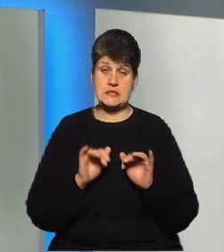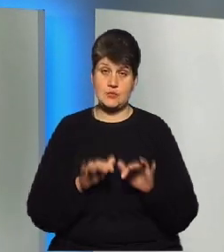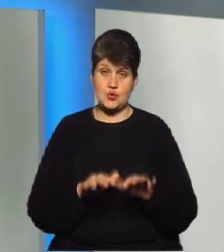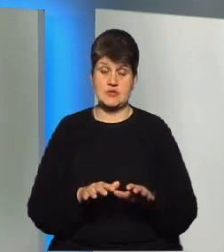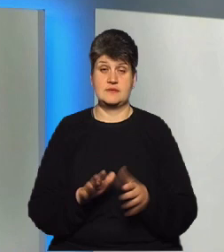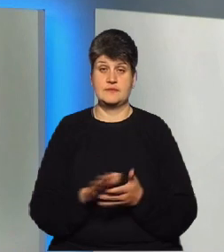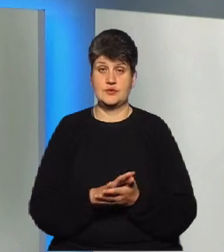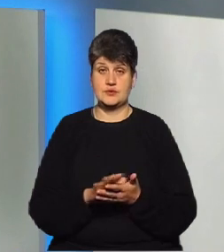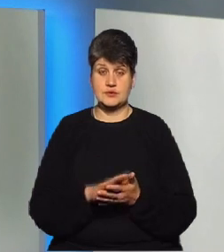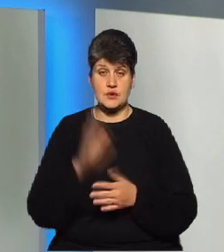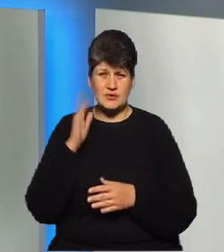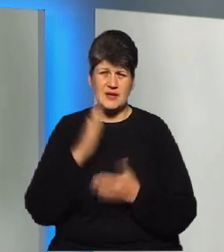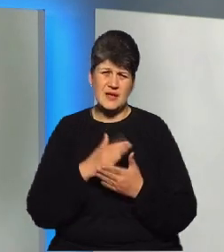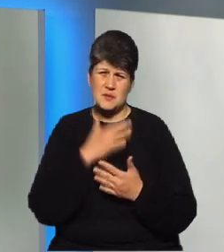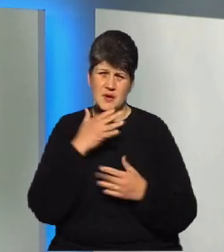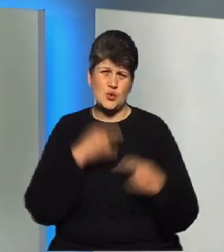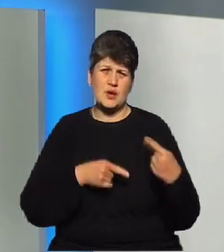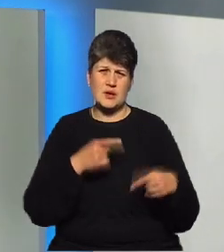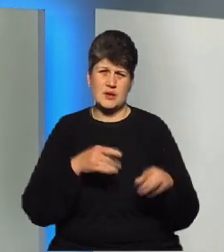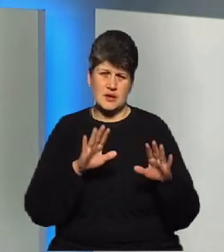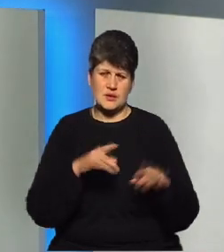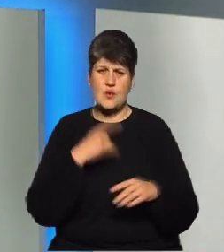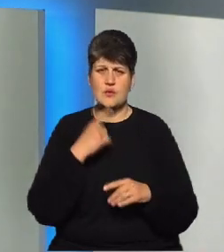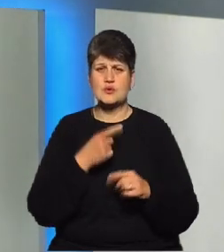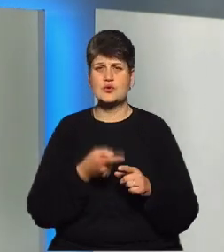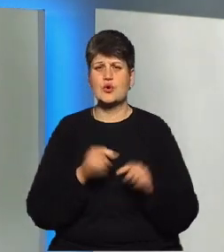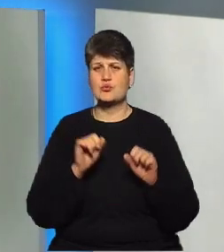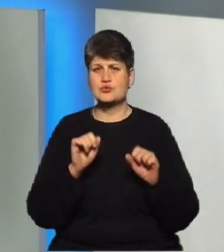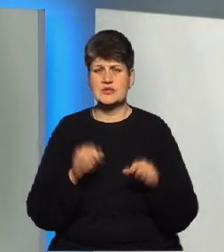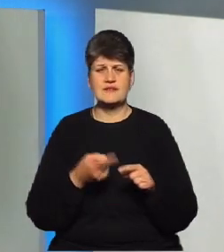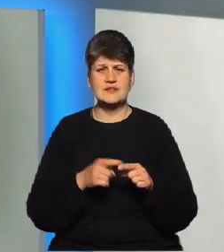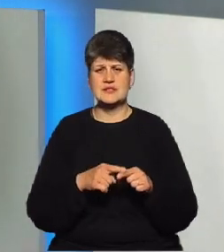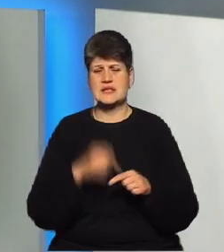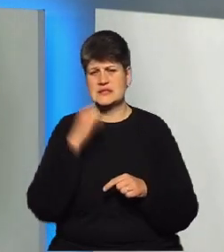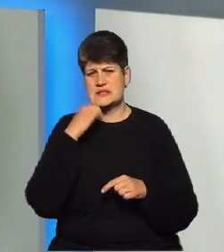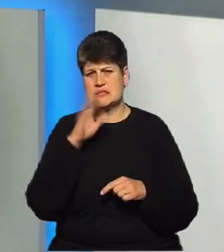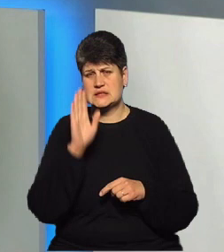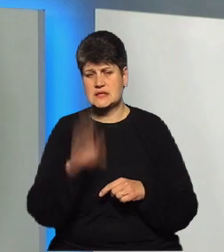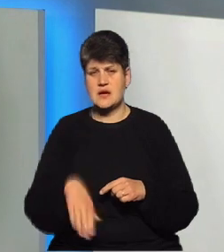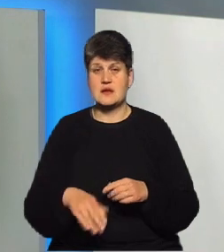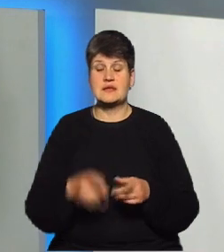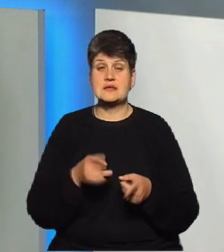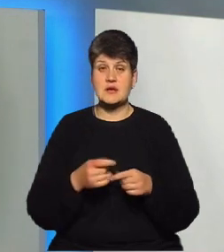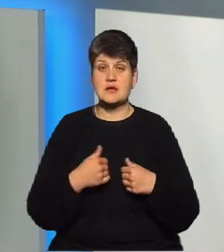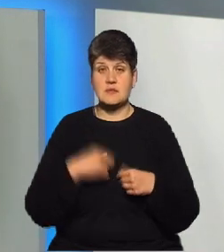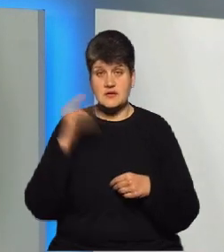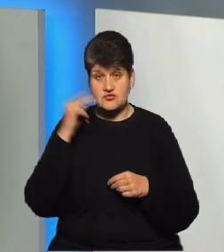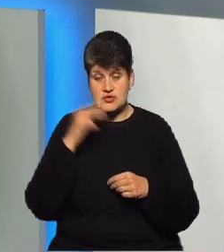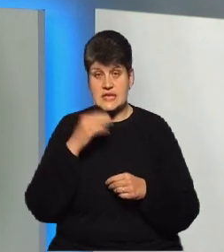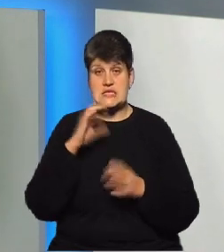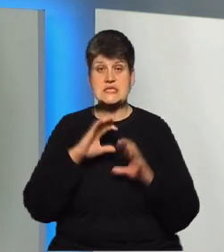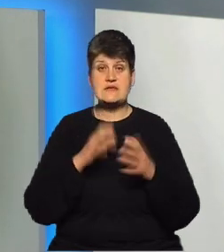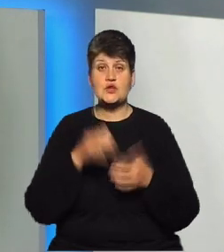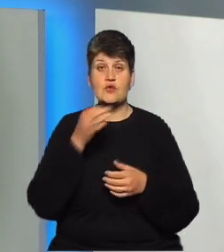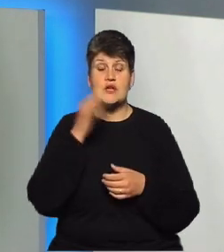що є там багато критків, які кажуть, що, можливо, це найпередовіші методи, є вже багато інших. Насправді, ми вивчали світовий досвід, більшість